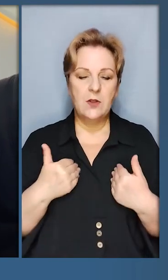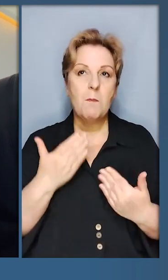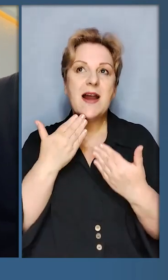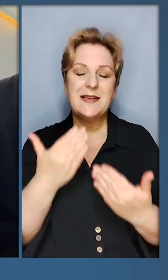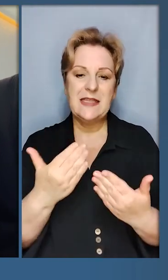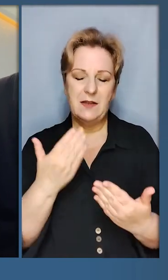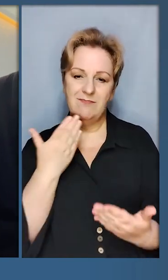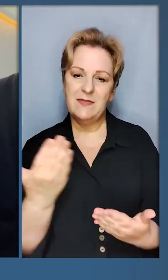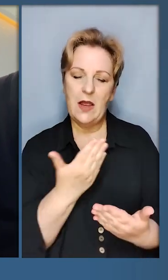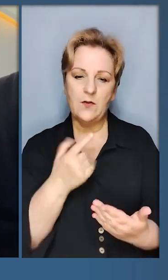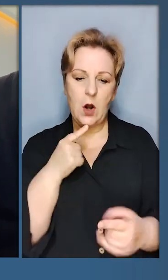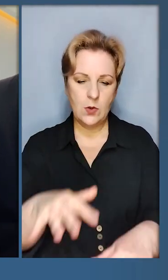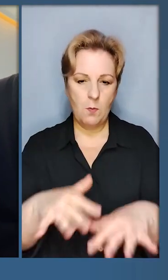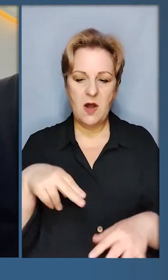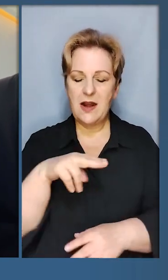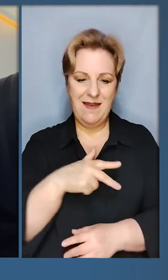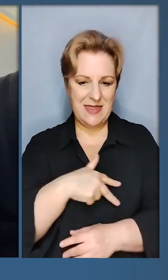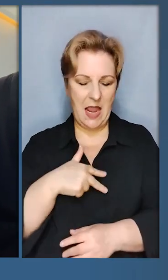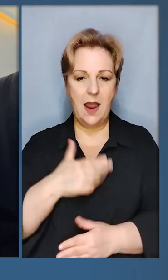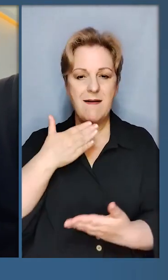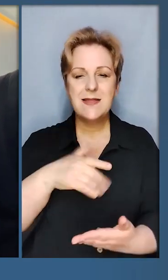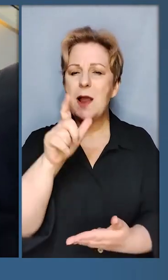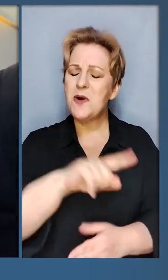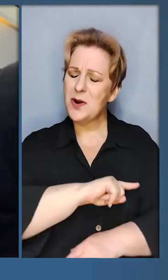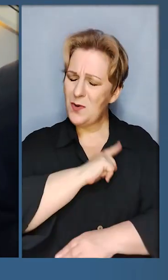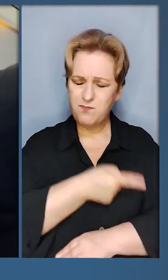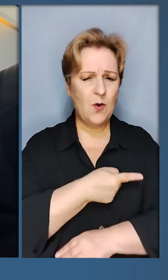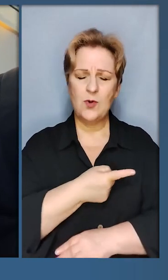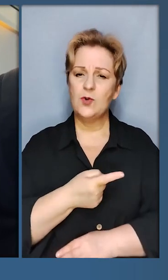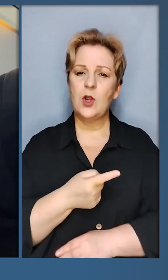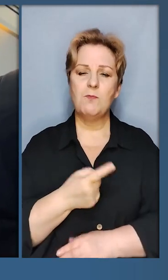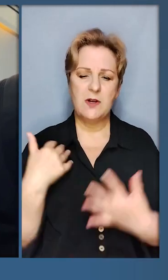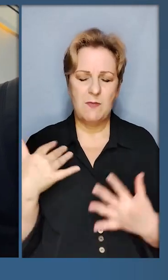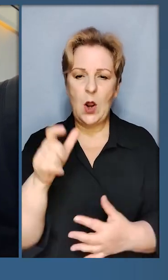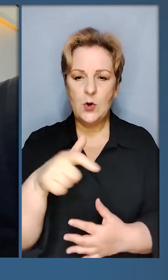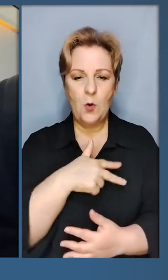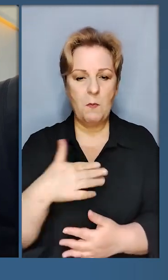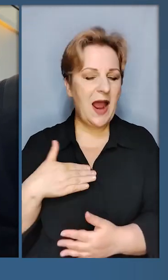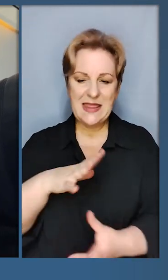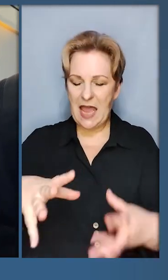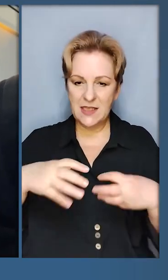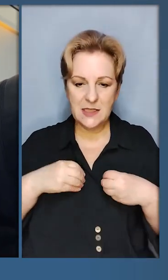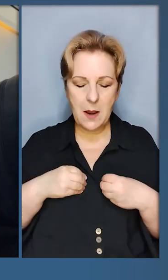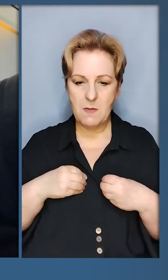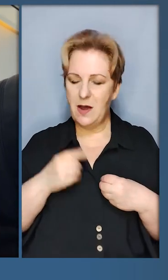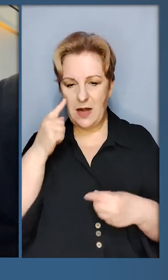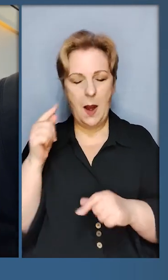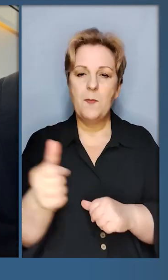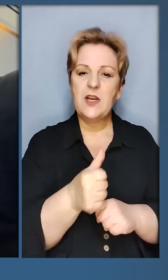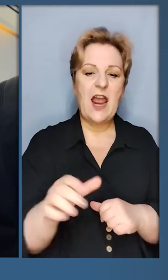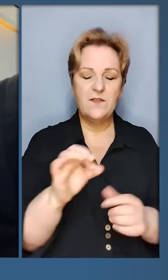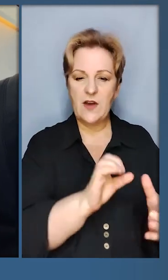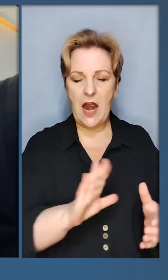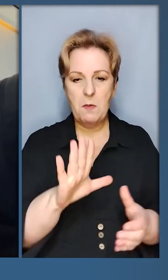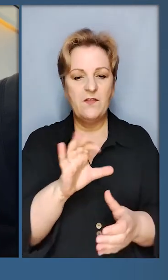мене звернутися до парламенту Дані. Дякую людям, потужним людям Данії. Наш спільний пріоритет усіх європейців,